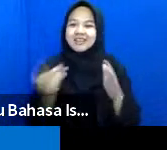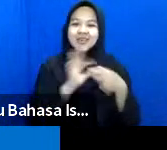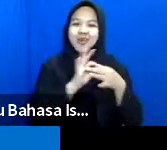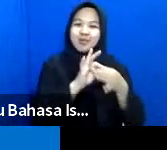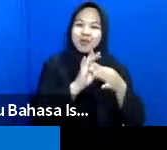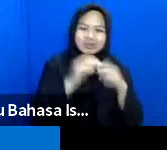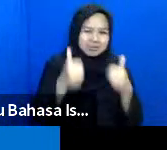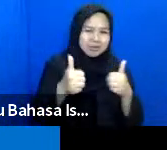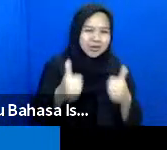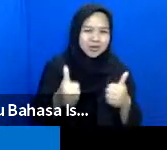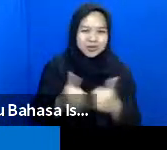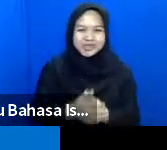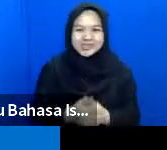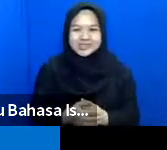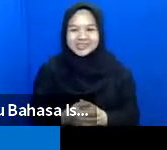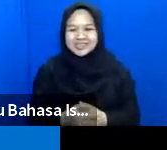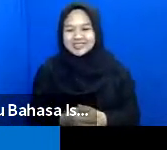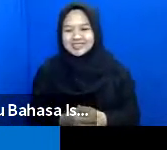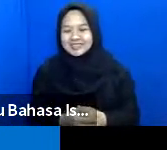yang bagus ini Pak Rit